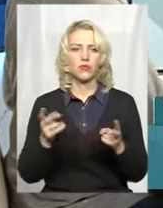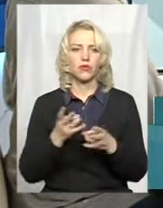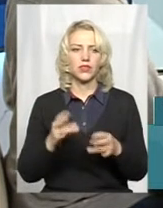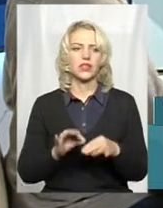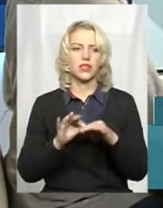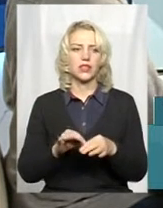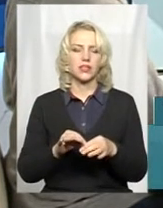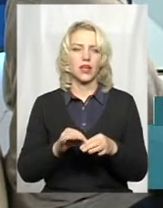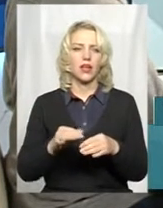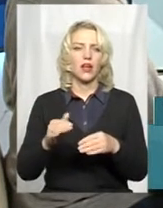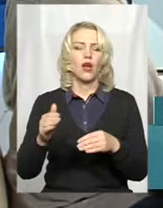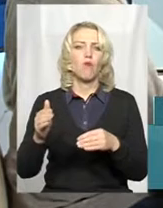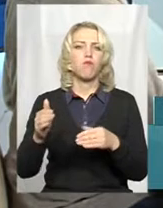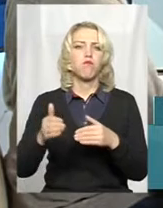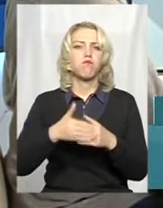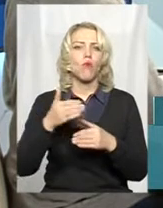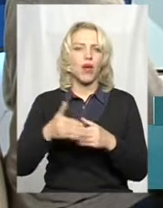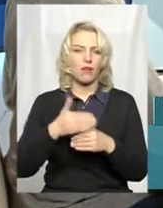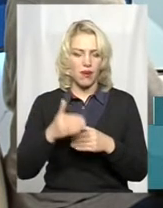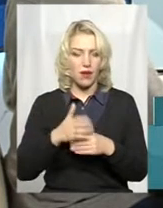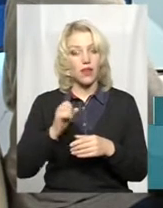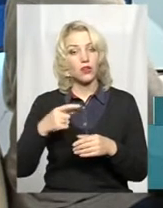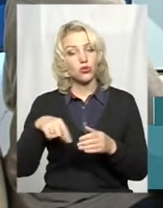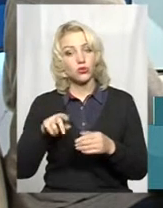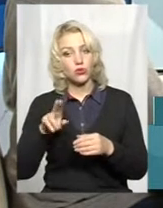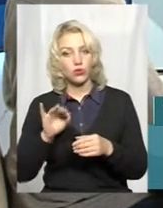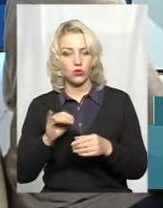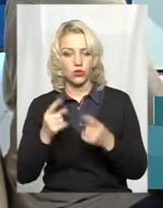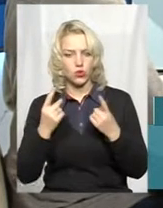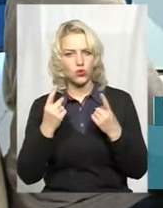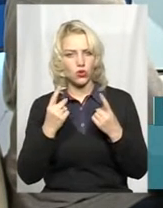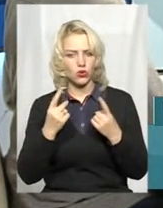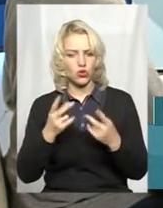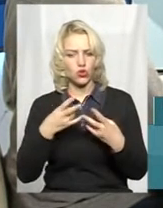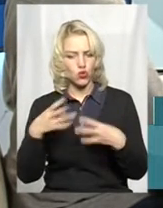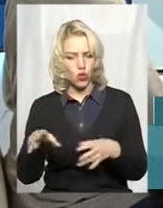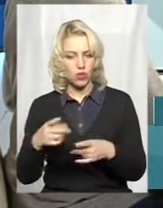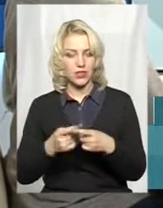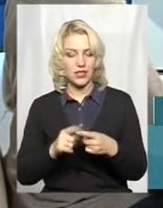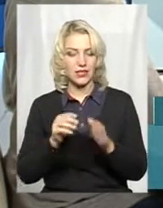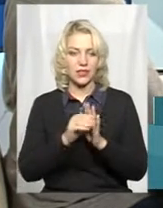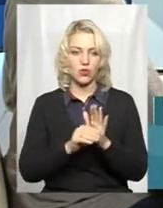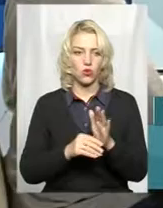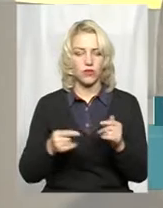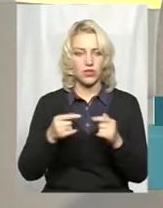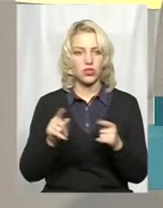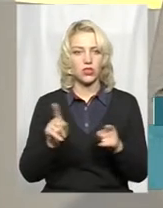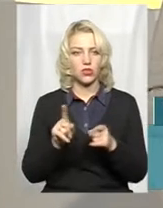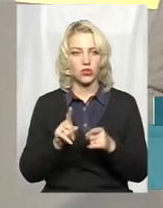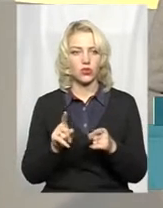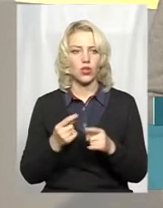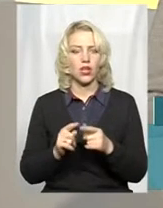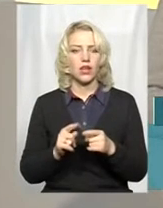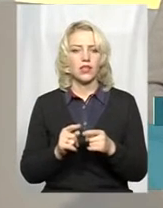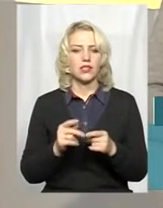відповідне покарання. Що стосується істотної шкоди? То цією вже статтею визначається, що істотна шкода – це